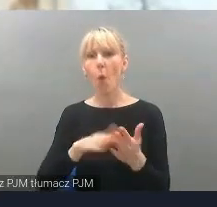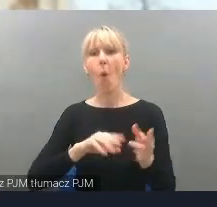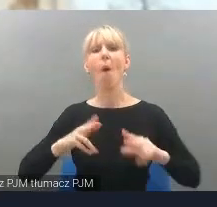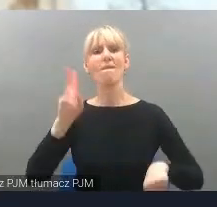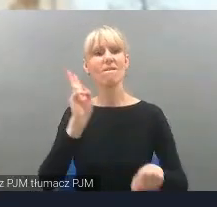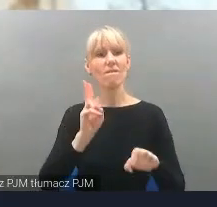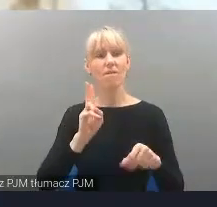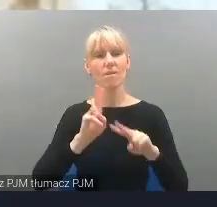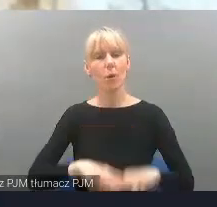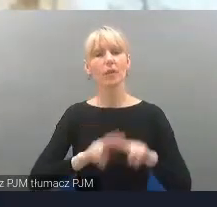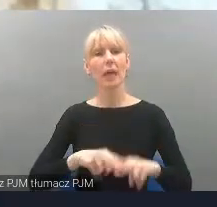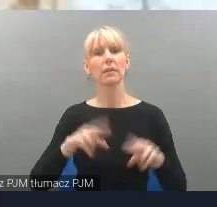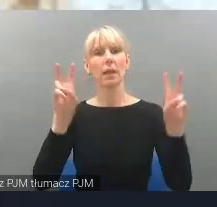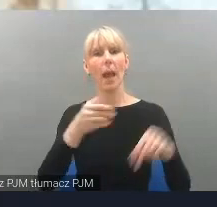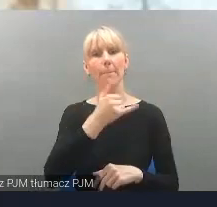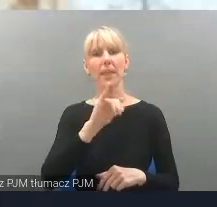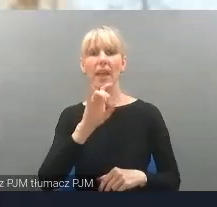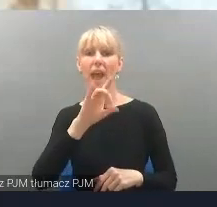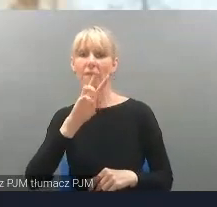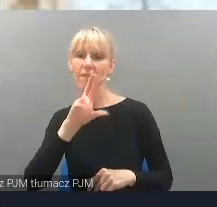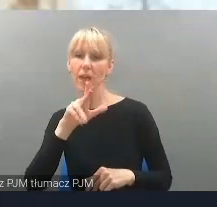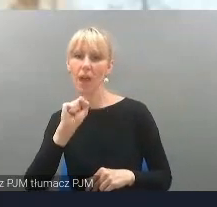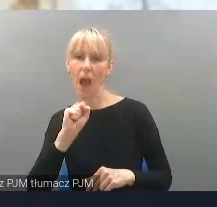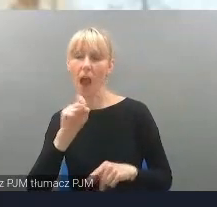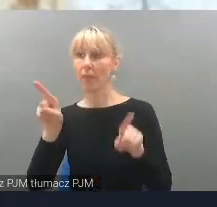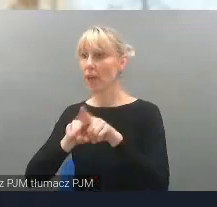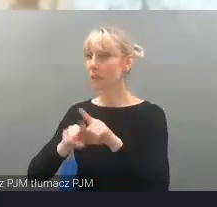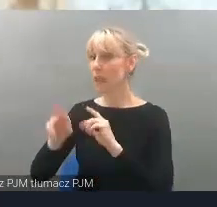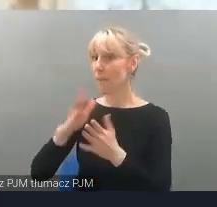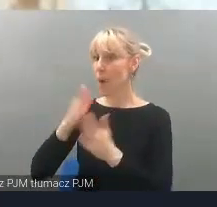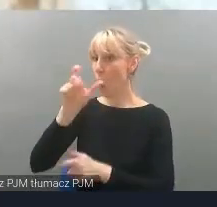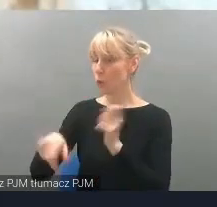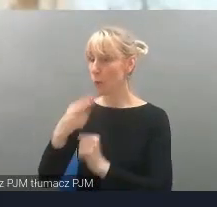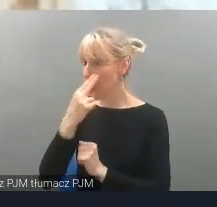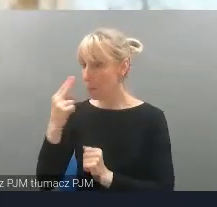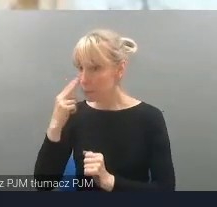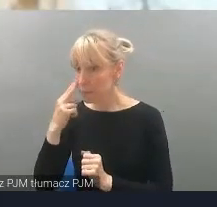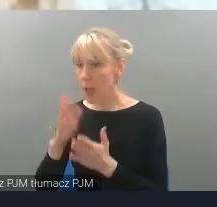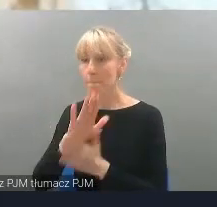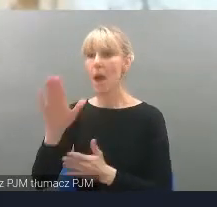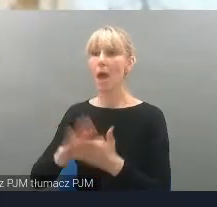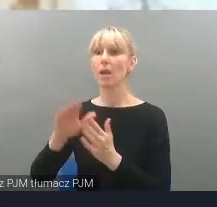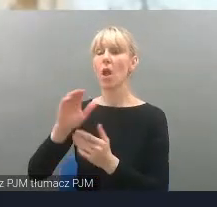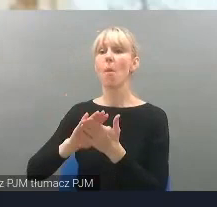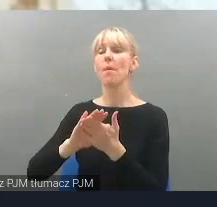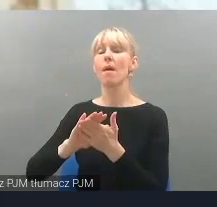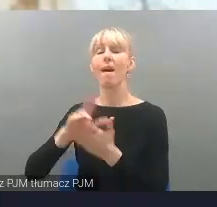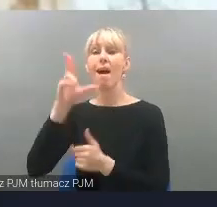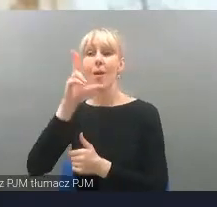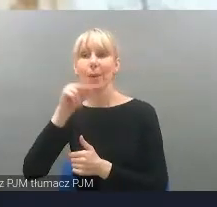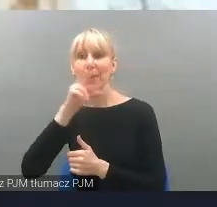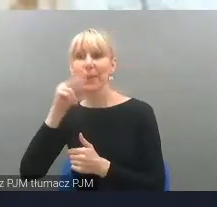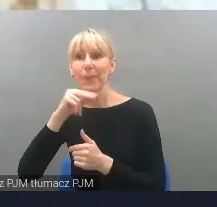tą dostępnością. Osoby niewidzące i niedowidzące mogą, nie dość, że mają autodeskrypcję, to jeszcze chodzą, mają taki